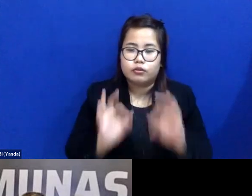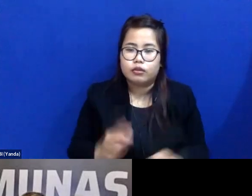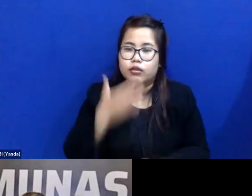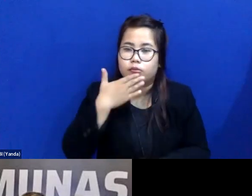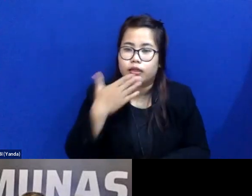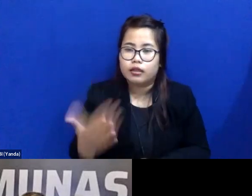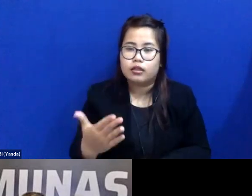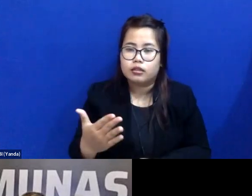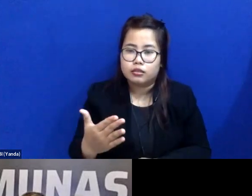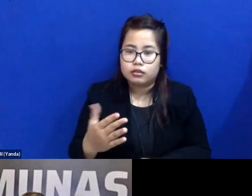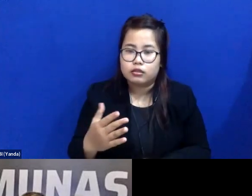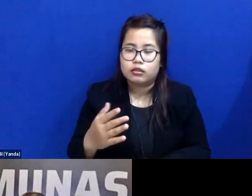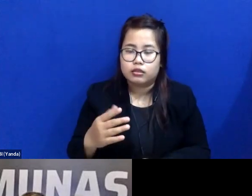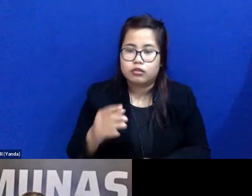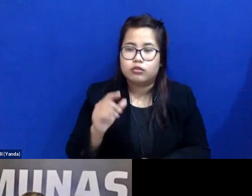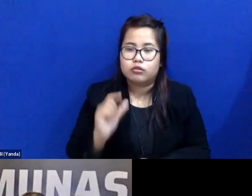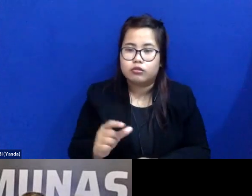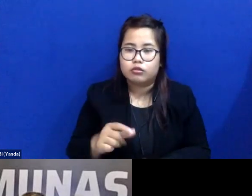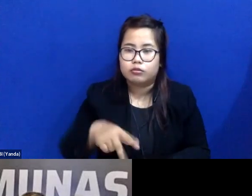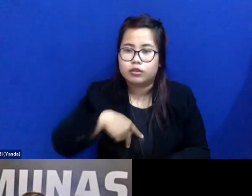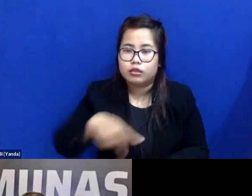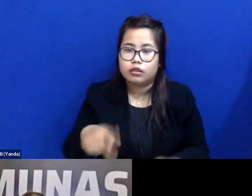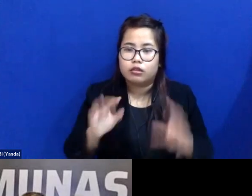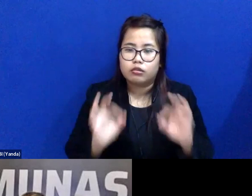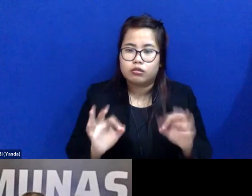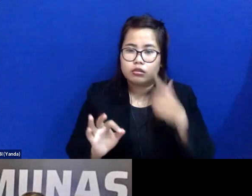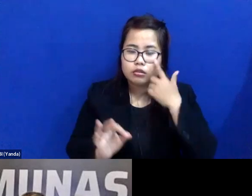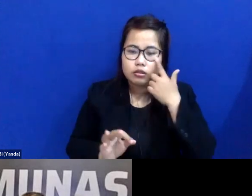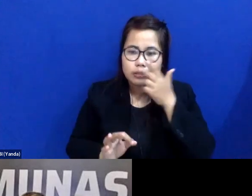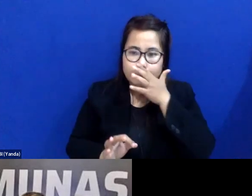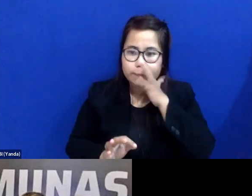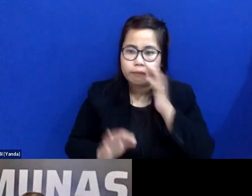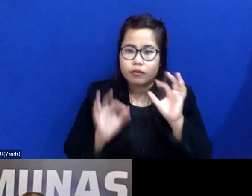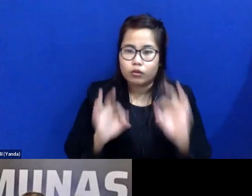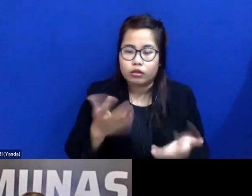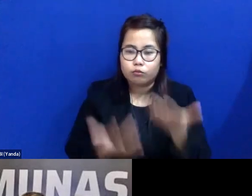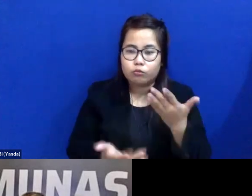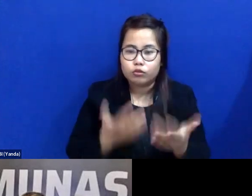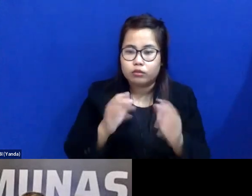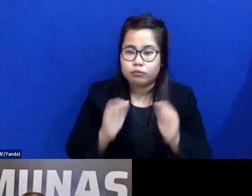Cepan, kepada para penulis. Ini mungkin yang bisa menjawab